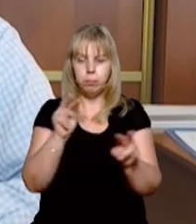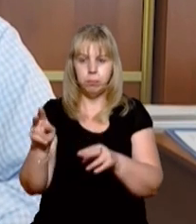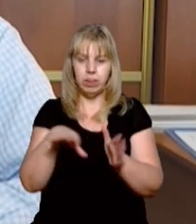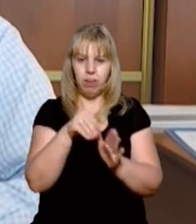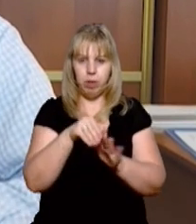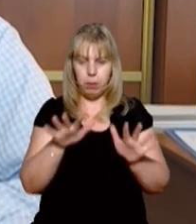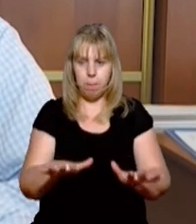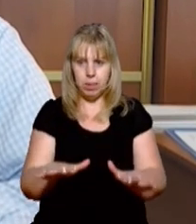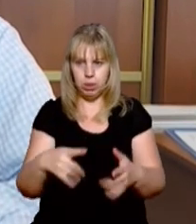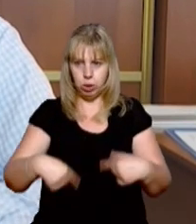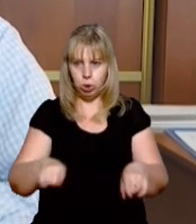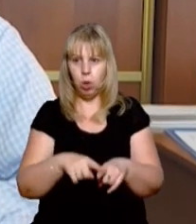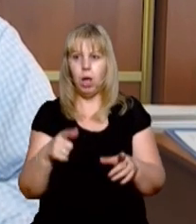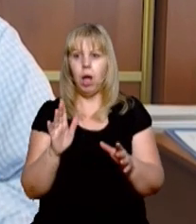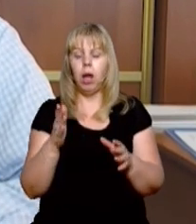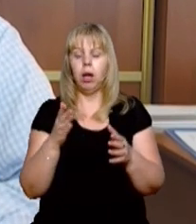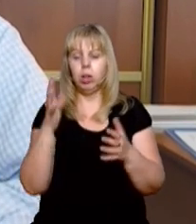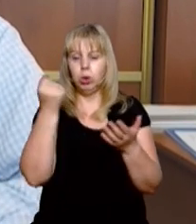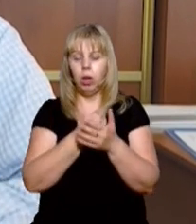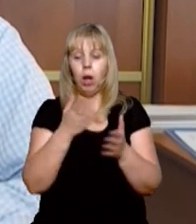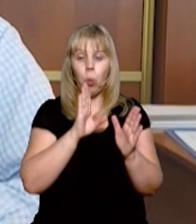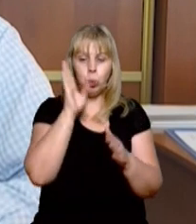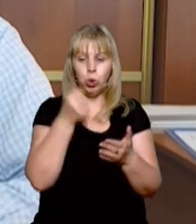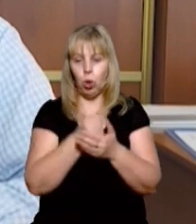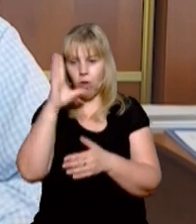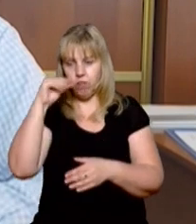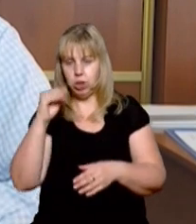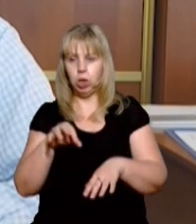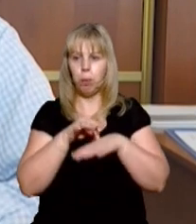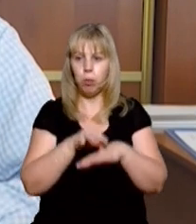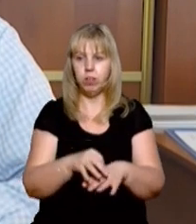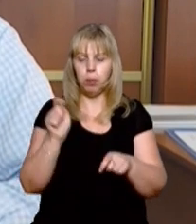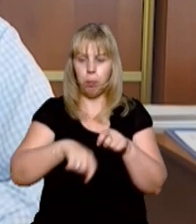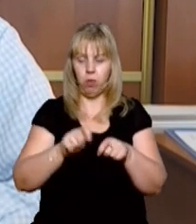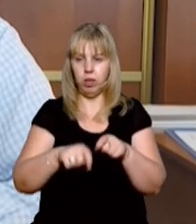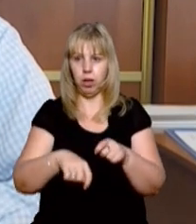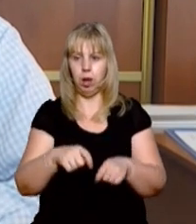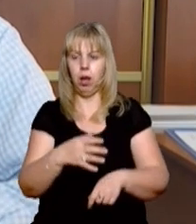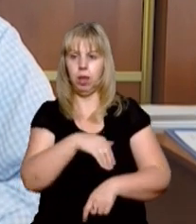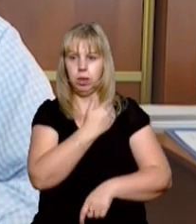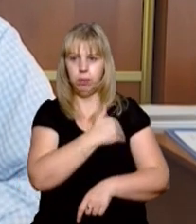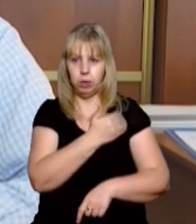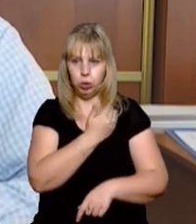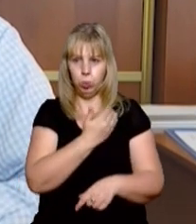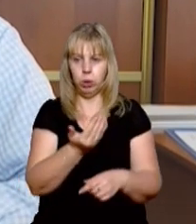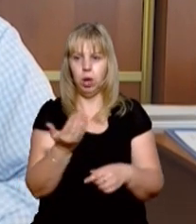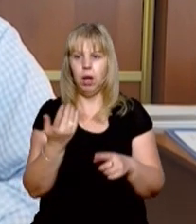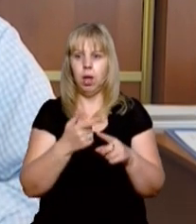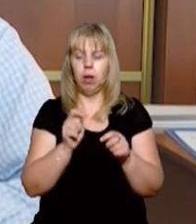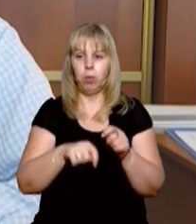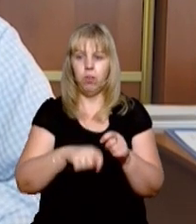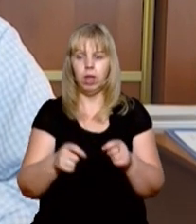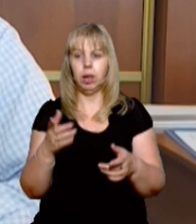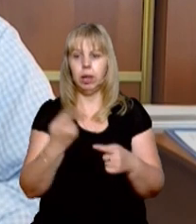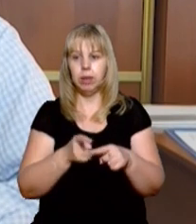Протягом 72 годин до дня голосування провести тестування шляхом полімеразного ліцьового реакції,